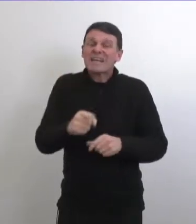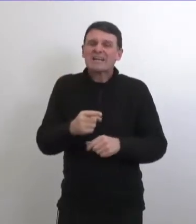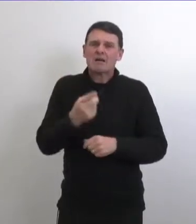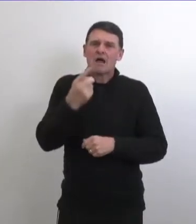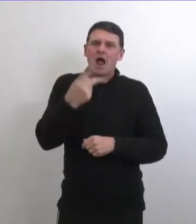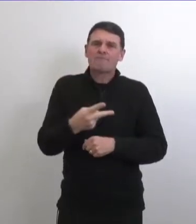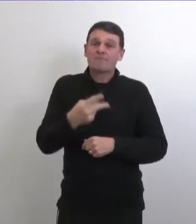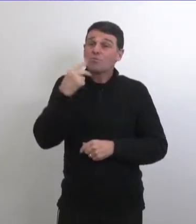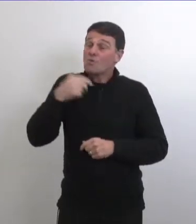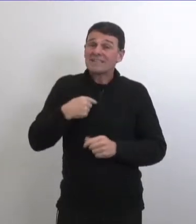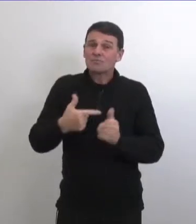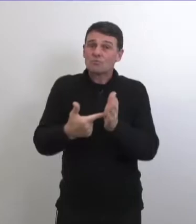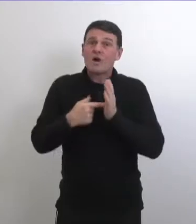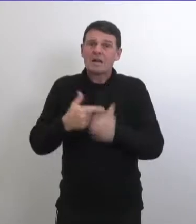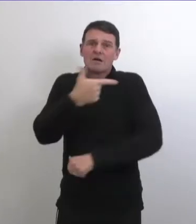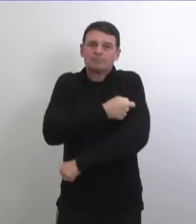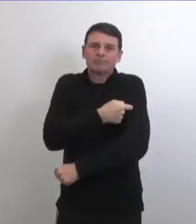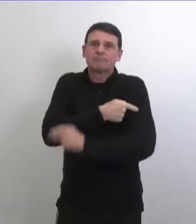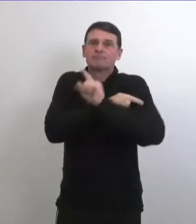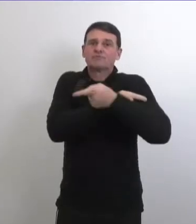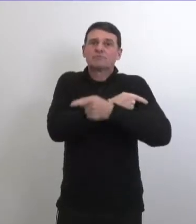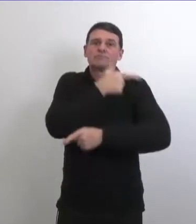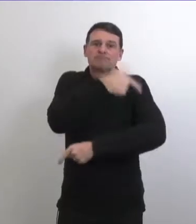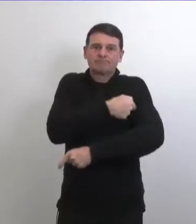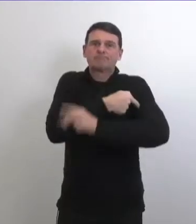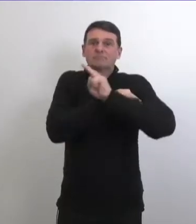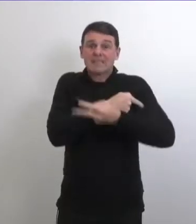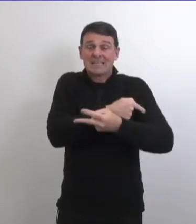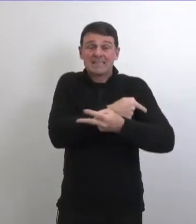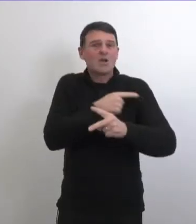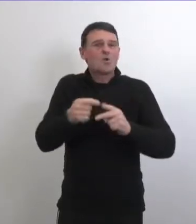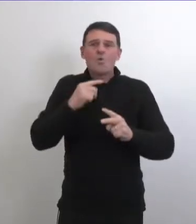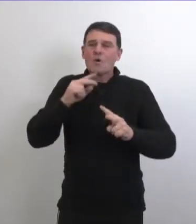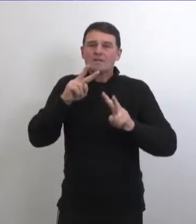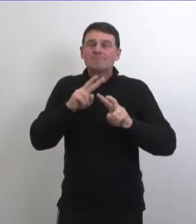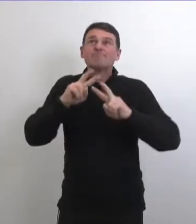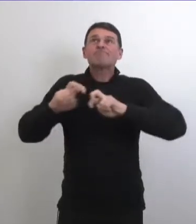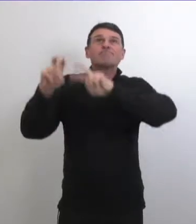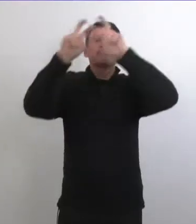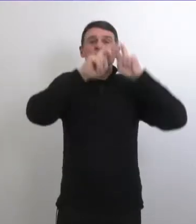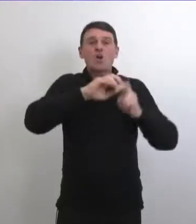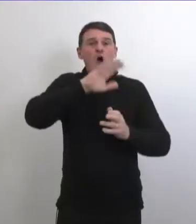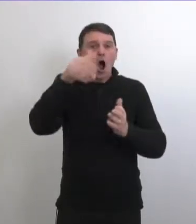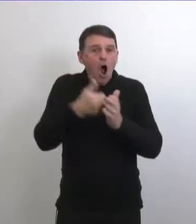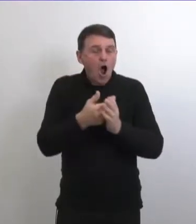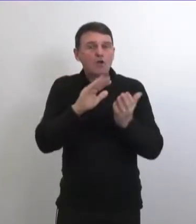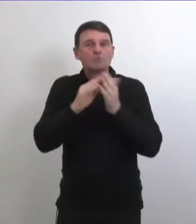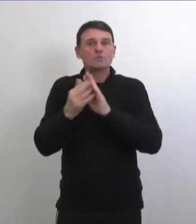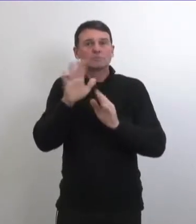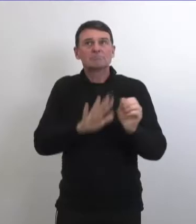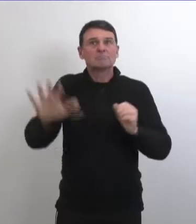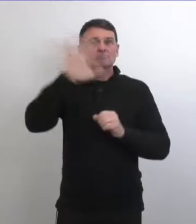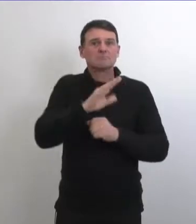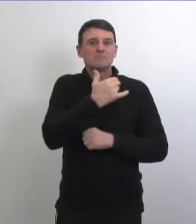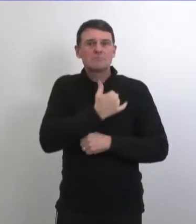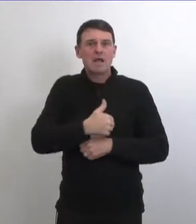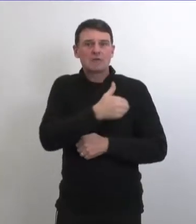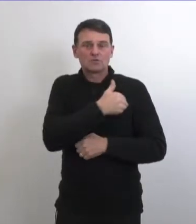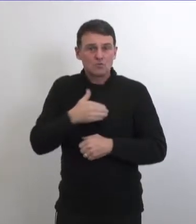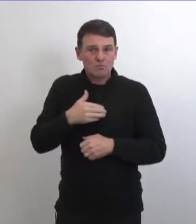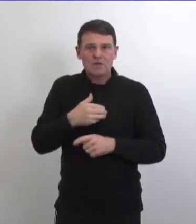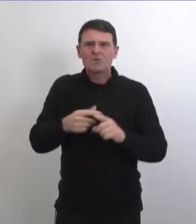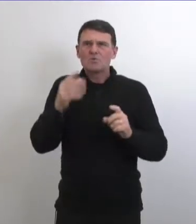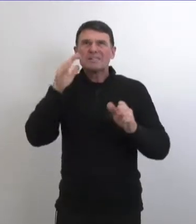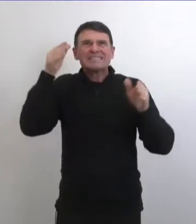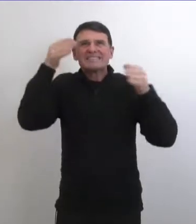allons fournir le vaccin nous allons le distribuer aussi rapidement que possible nous examinons toutes les communautés nous ayons de voir